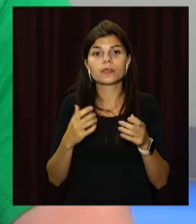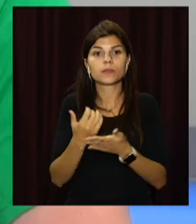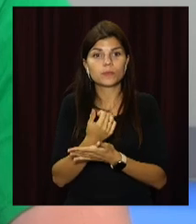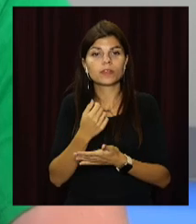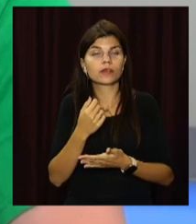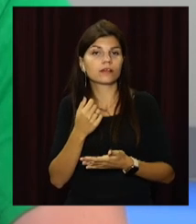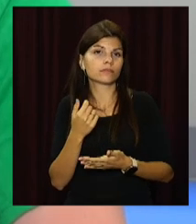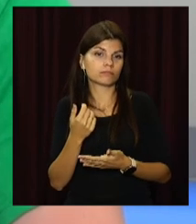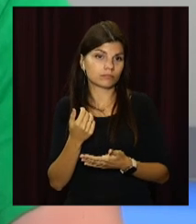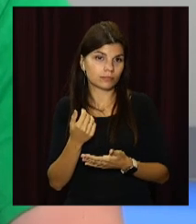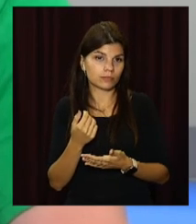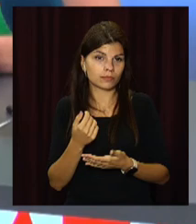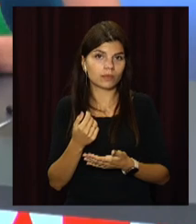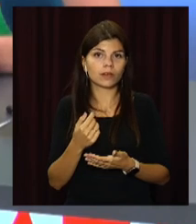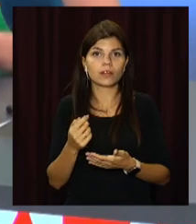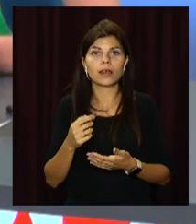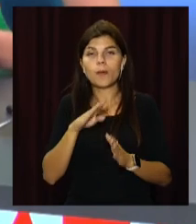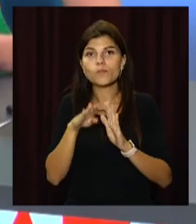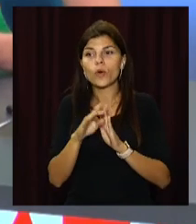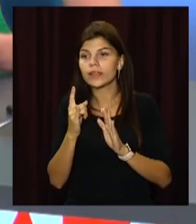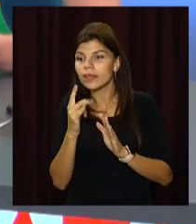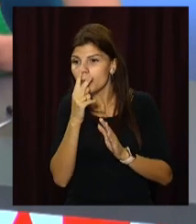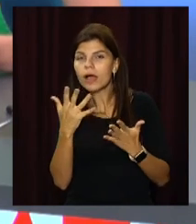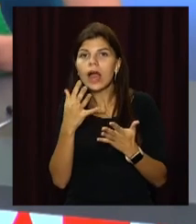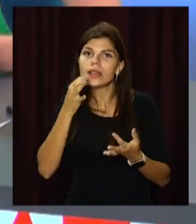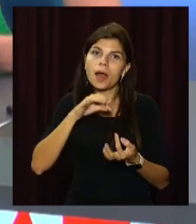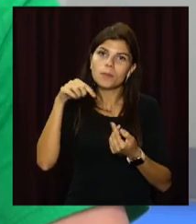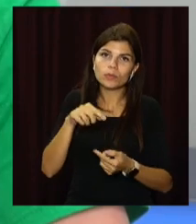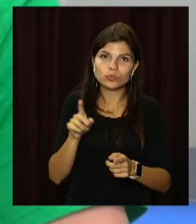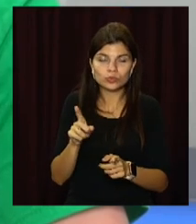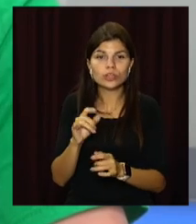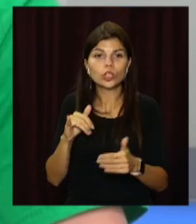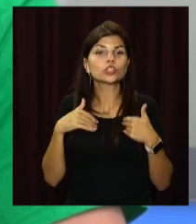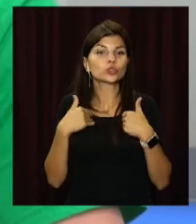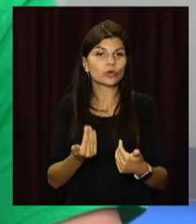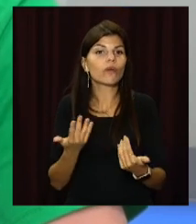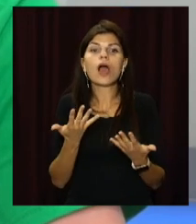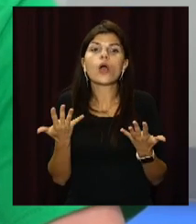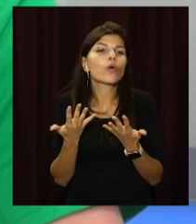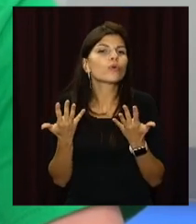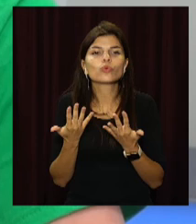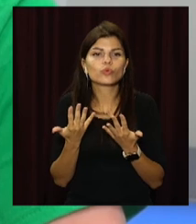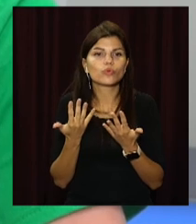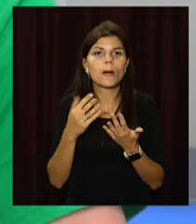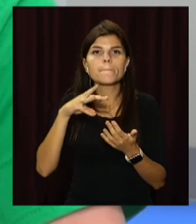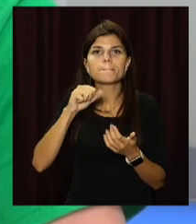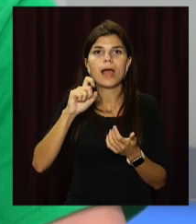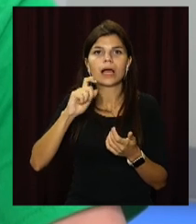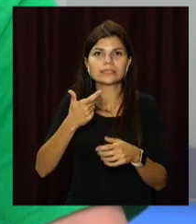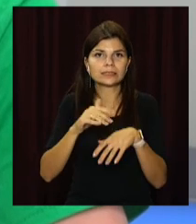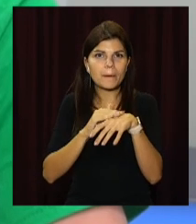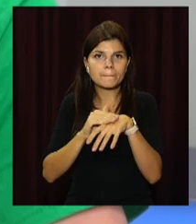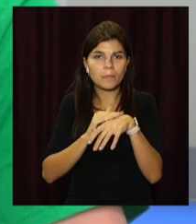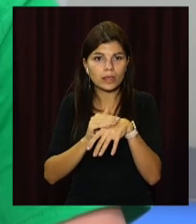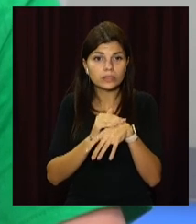підлаштовуватись під дитину. Плюс, це такий можна порада, якусь мазь слід покласти